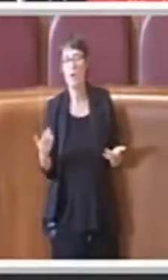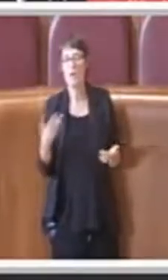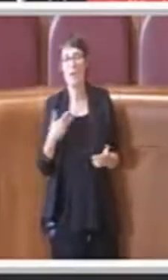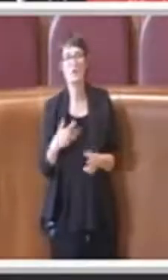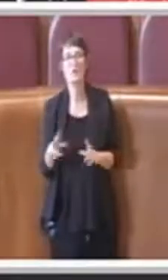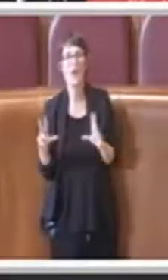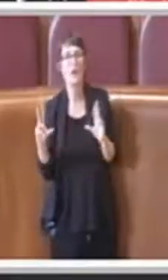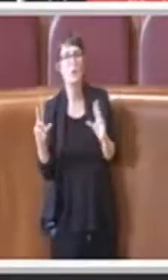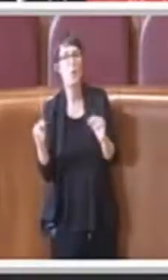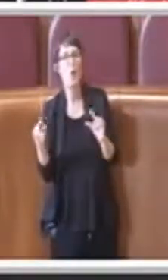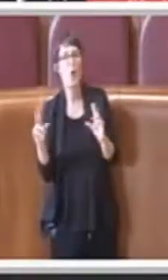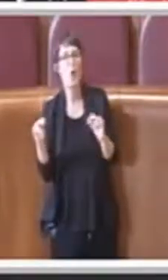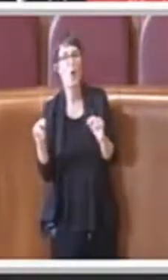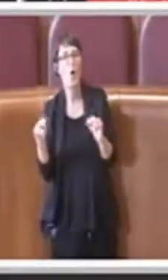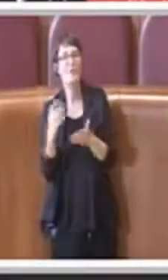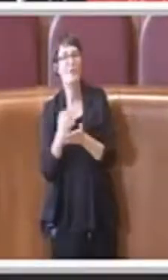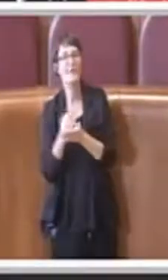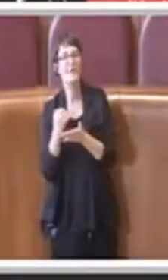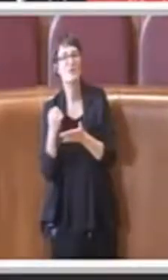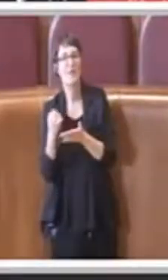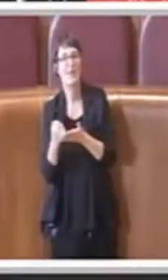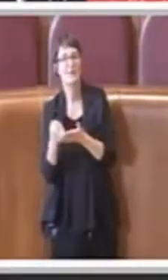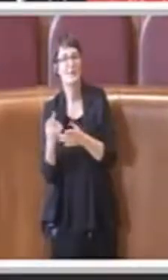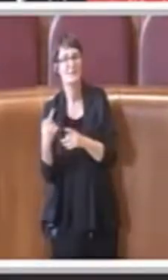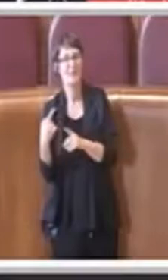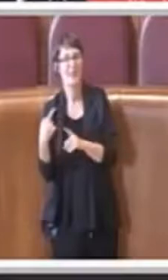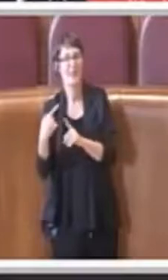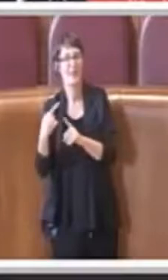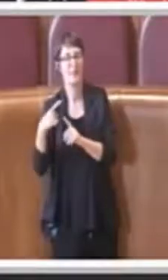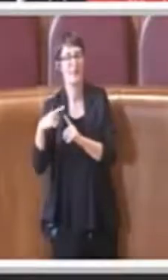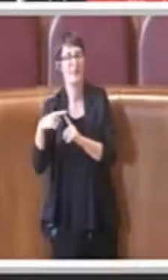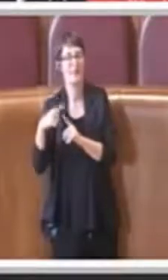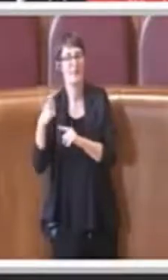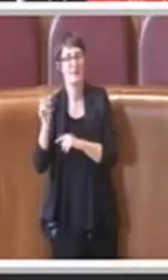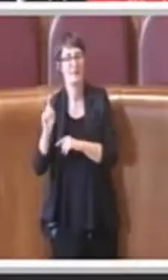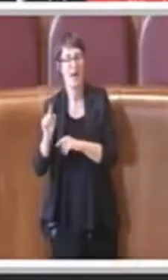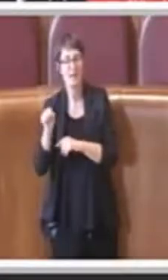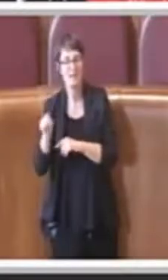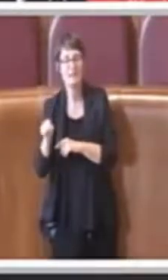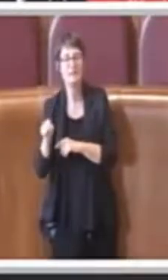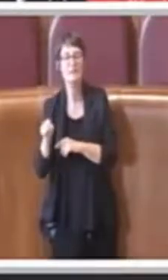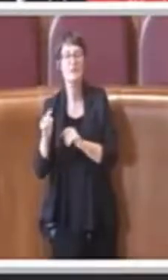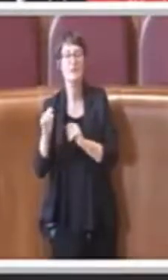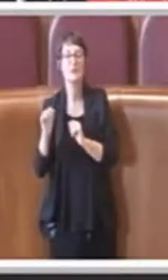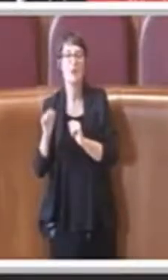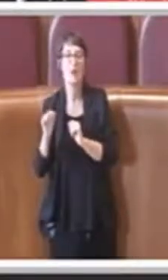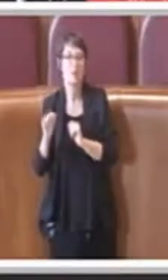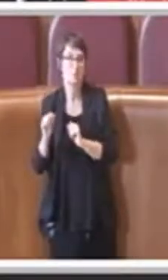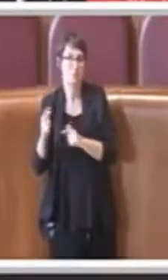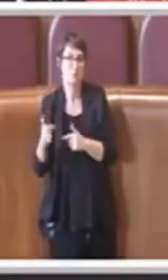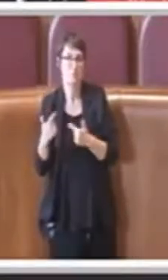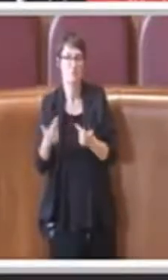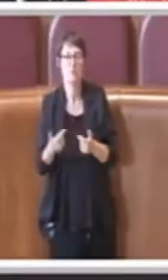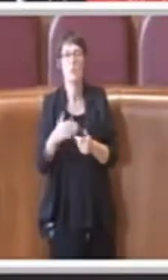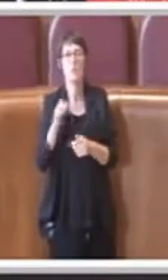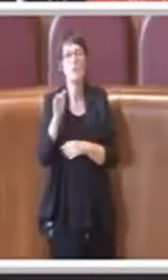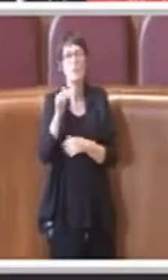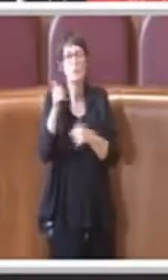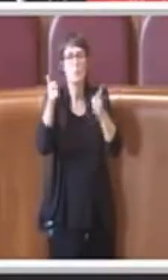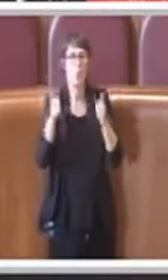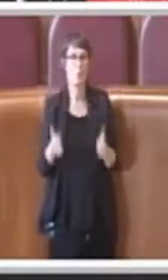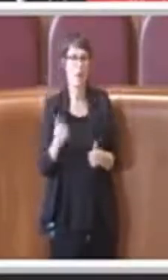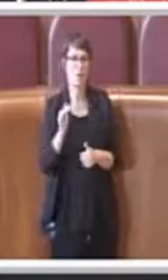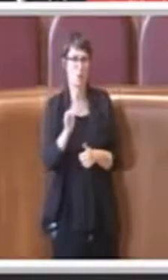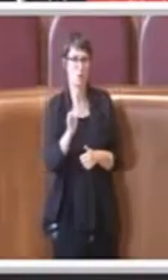taxi a chi ha già una licenza di concessione nei prossimi e futuri bandi. Quindi non è che si